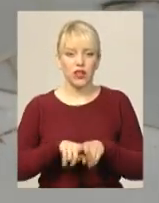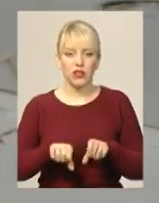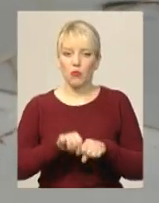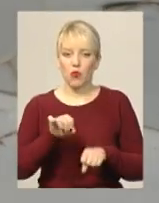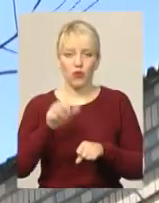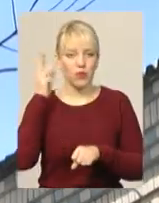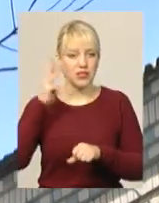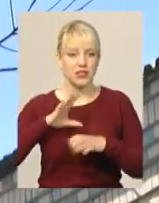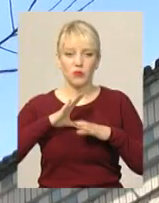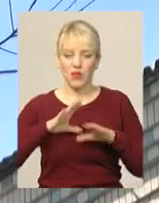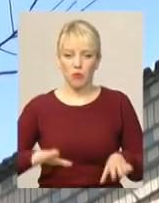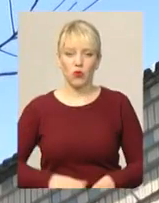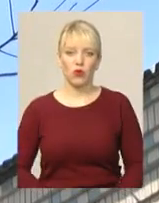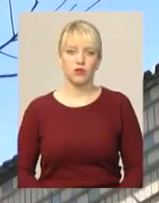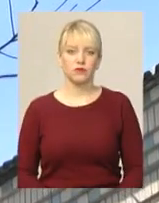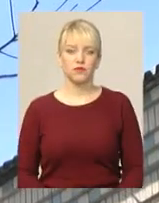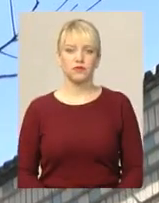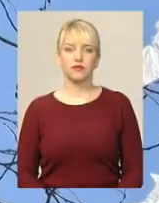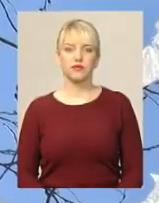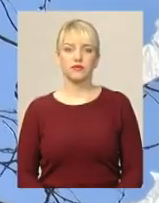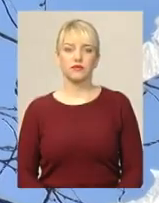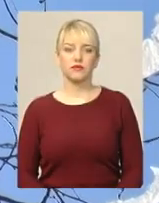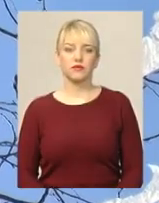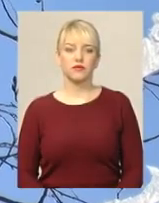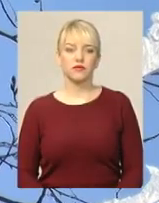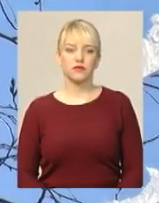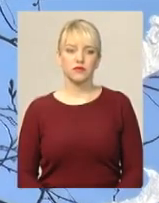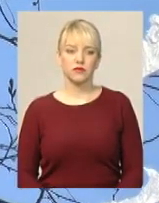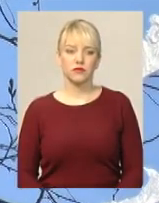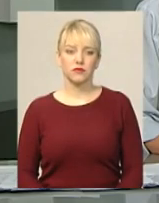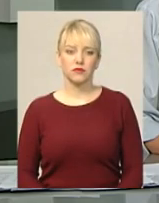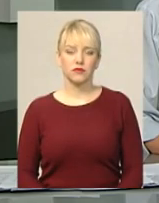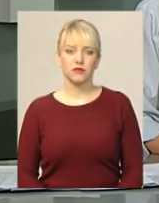Хмельницькому не було Вікторія Паламар, Іван Мовчан, новини Поділля, Центр